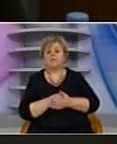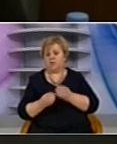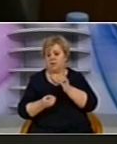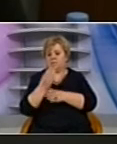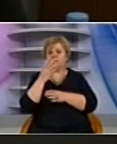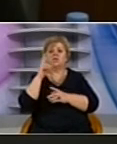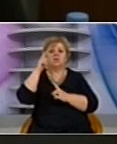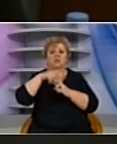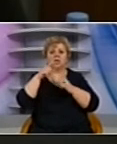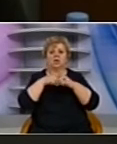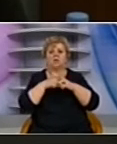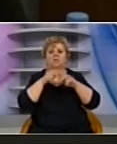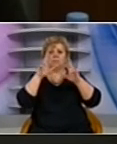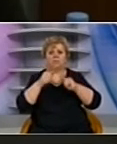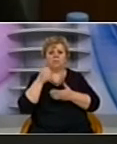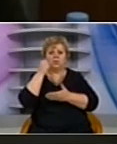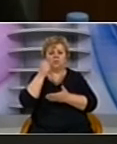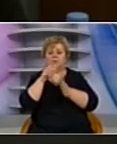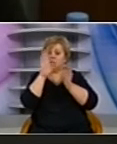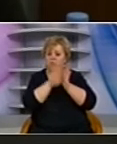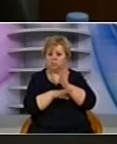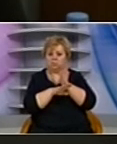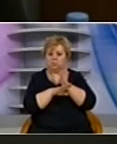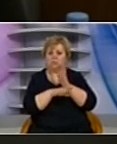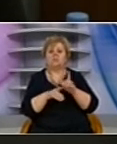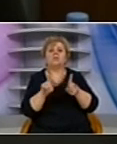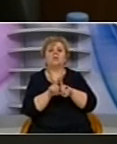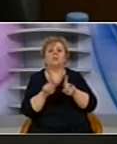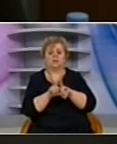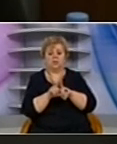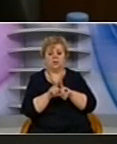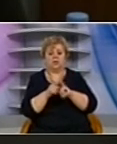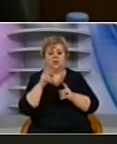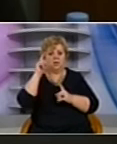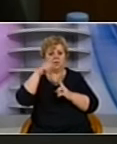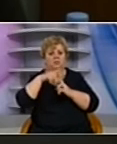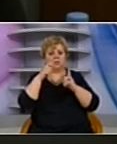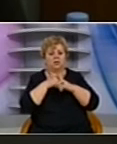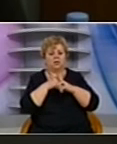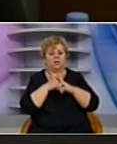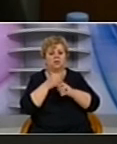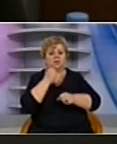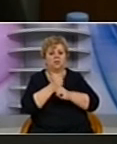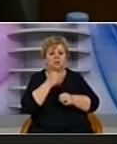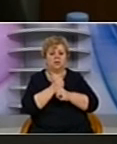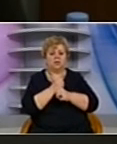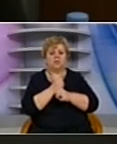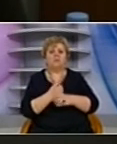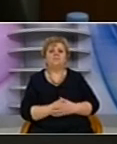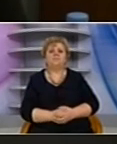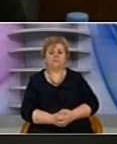i rëtëkës madje ka bugjet më të ullët së rëtëkëja, për kunder faktit se rëtëkëja ka dhe veprimtari i komerciale.